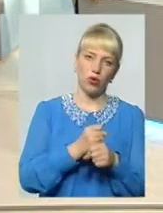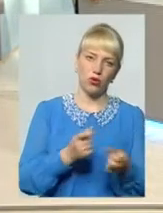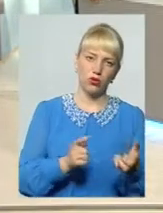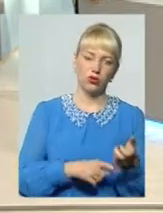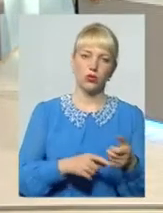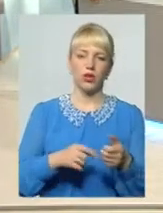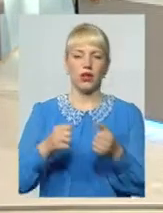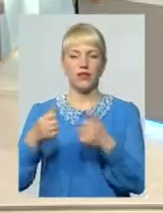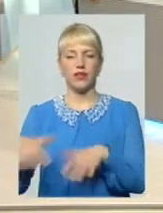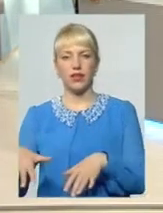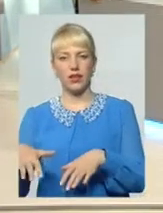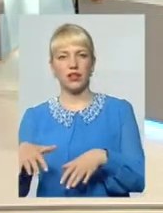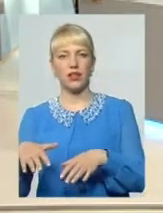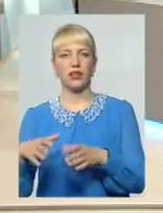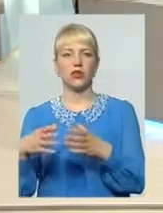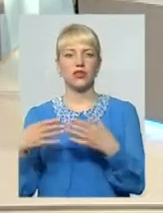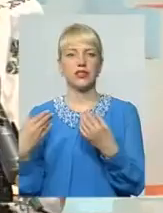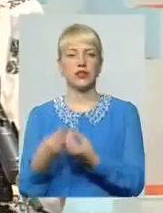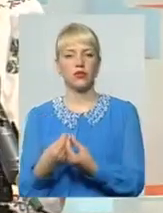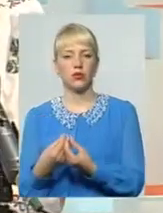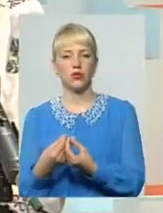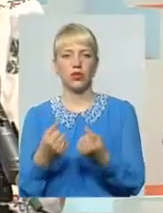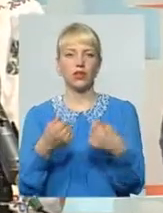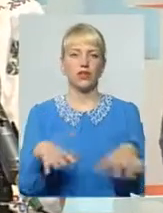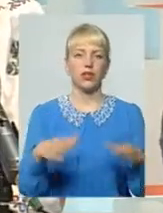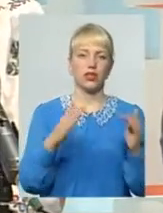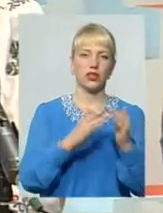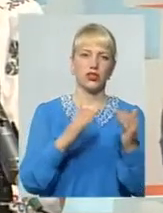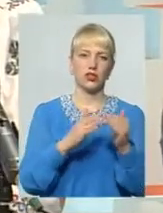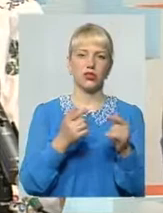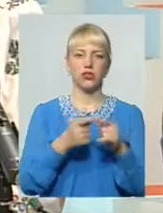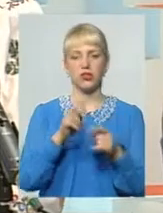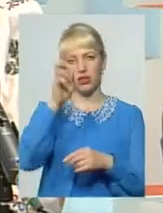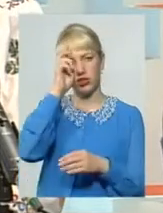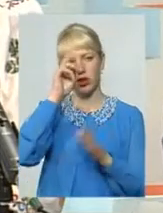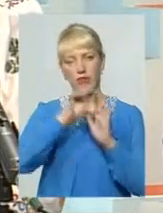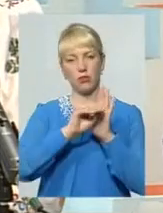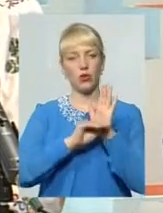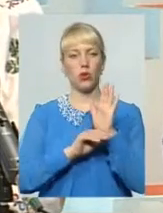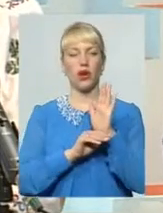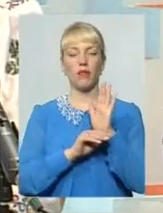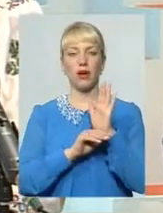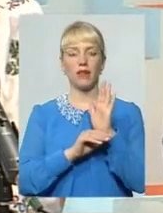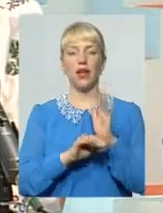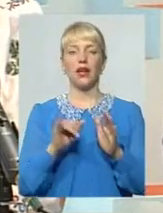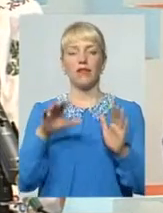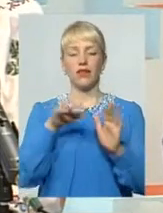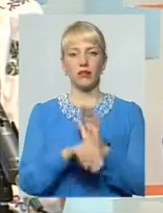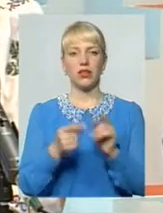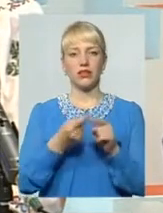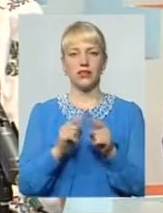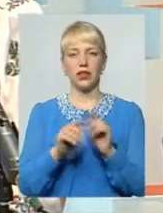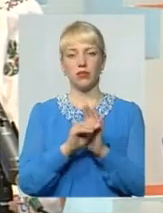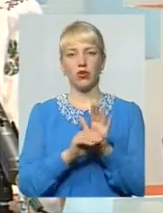ми під втратою не розуміємо, втратили житло Це державна програма І в рамках цієї